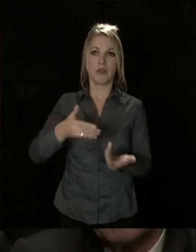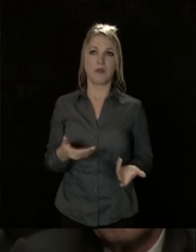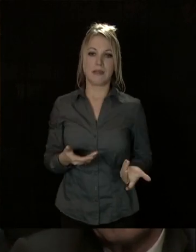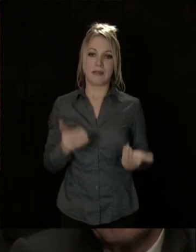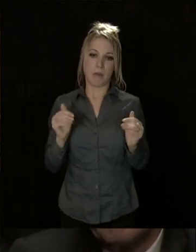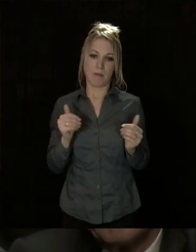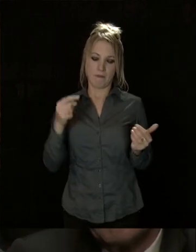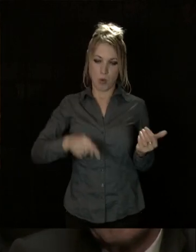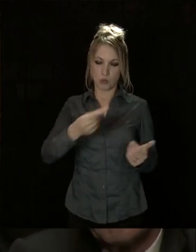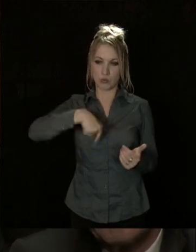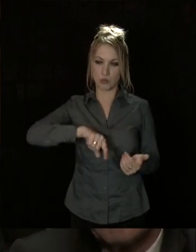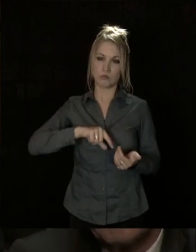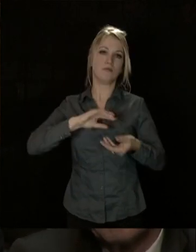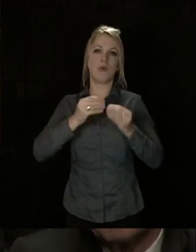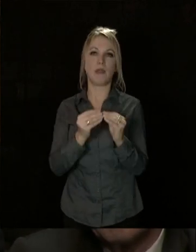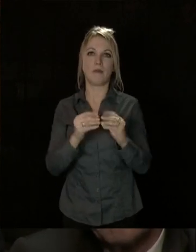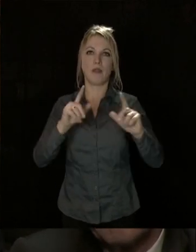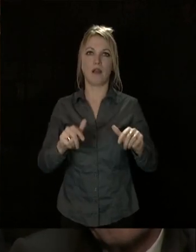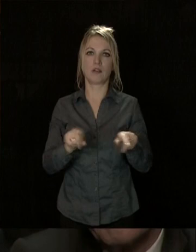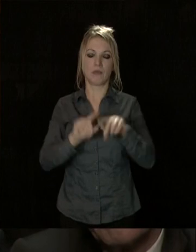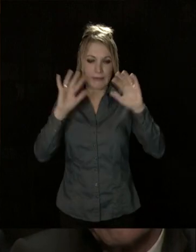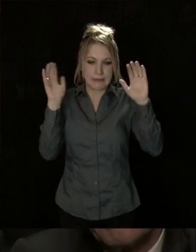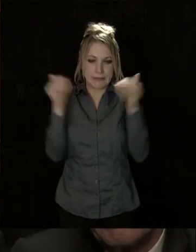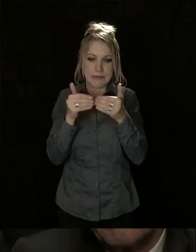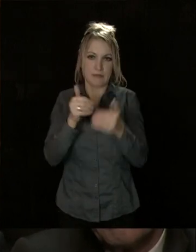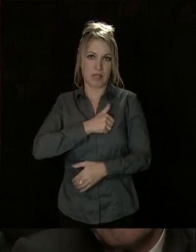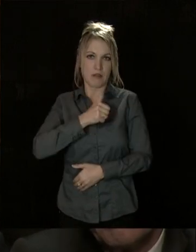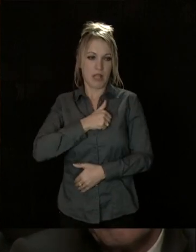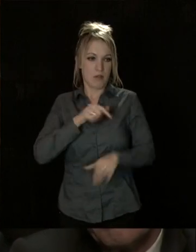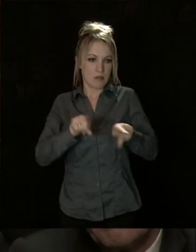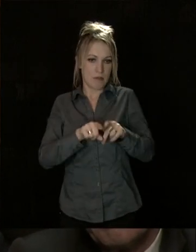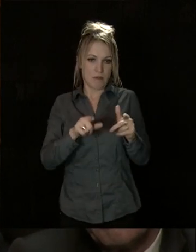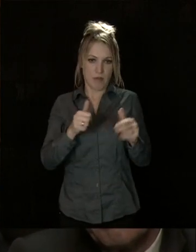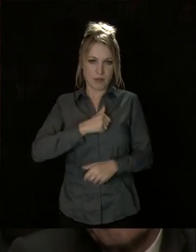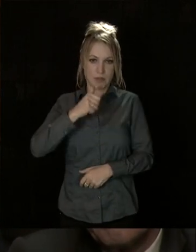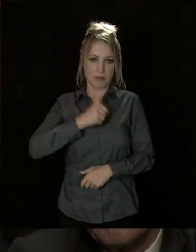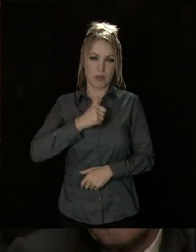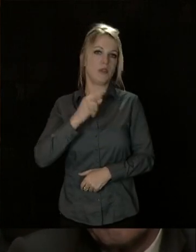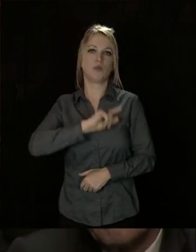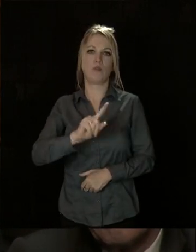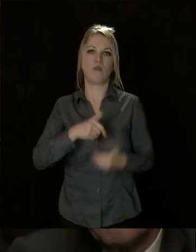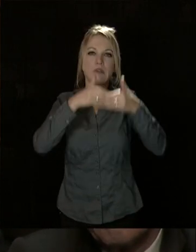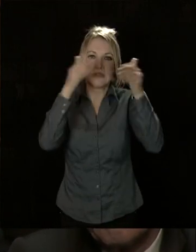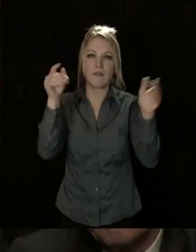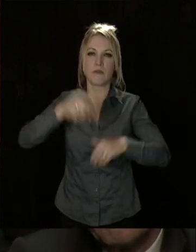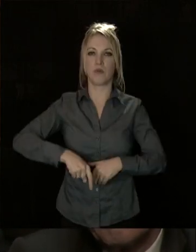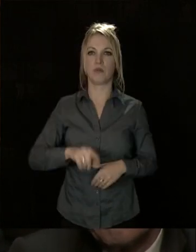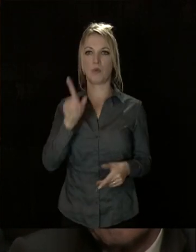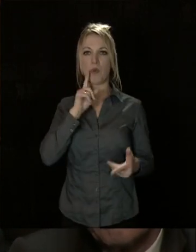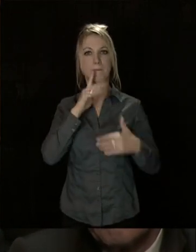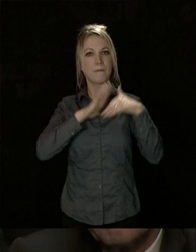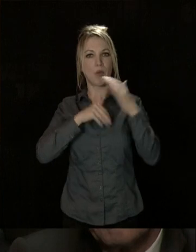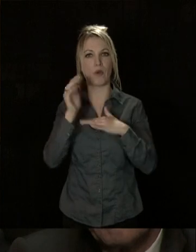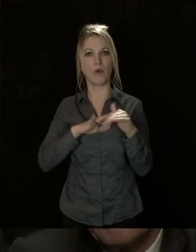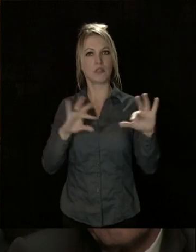veillons à ce que nos soucis ne nous enferment pas nous-mêmes dans un individualisme réducteur. Car le bonheur,